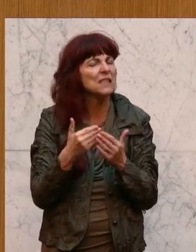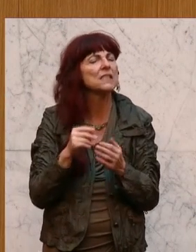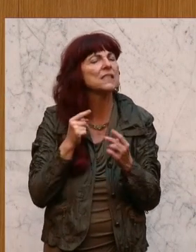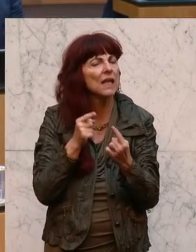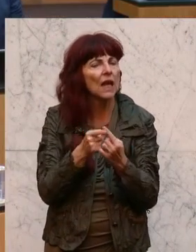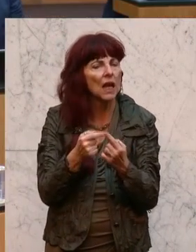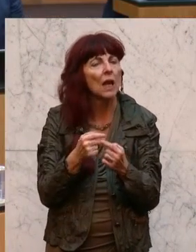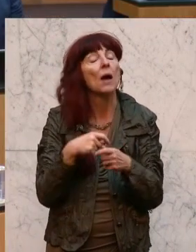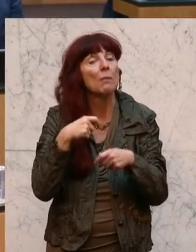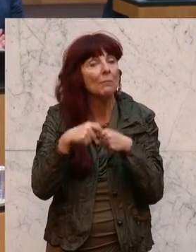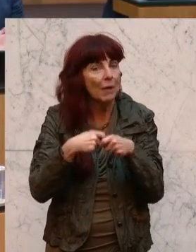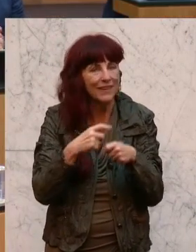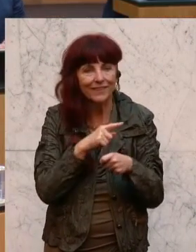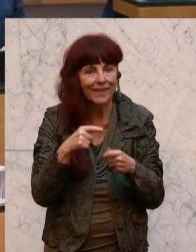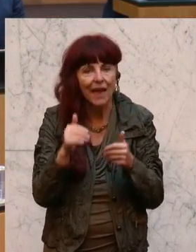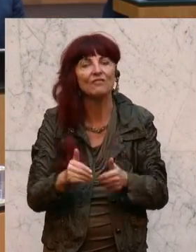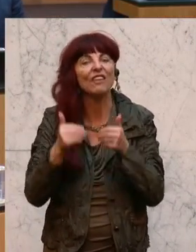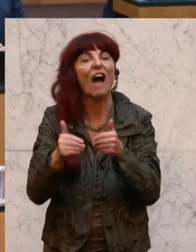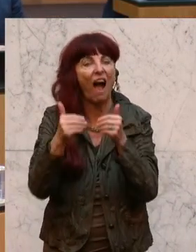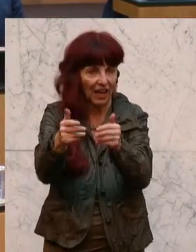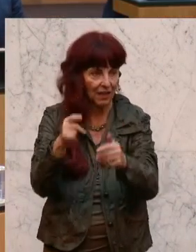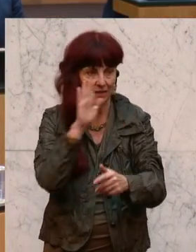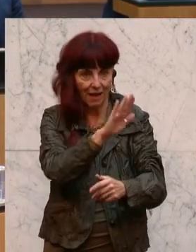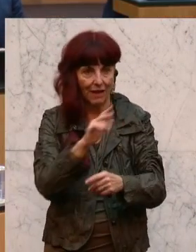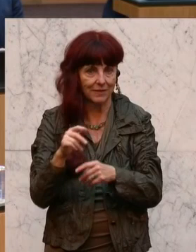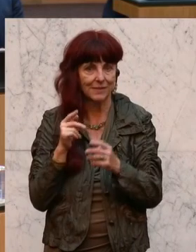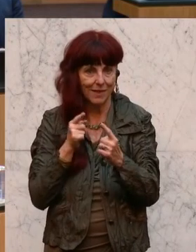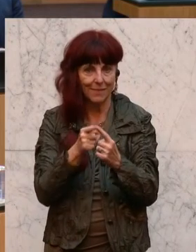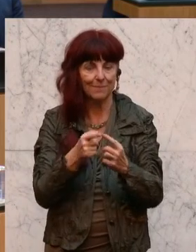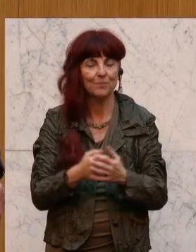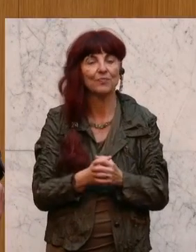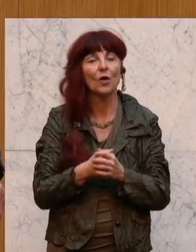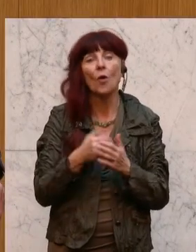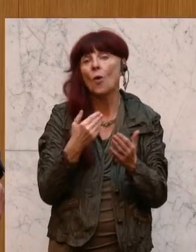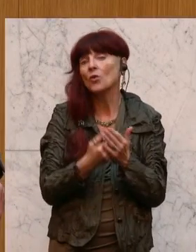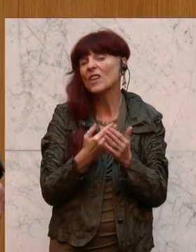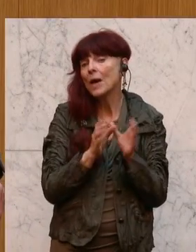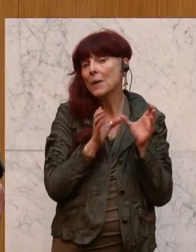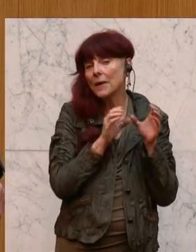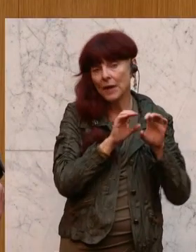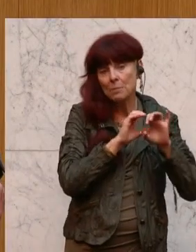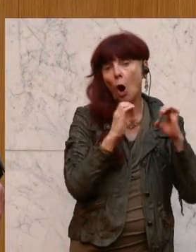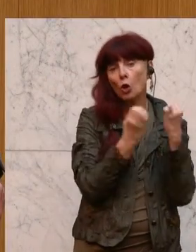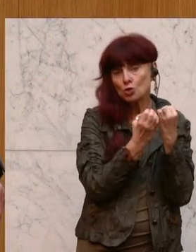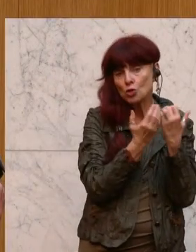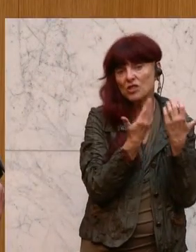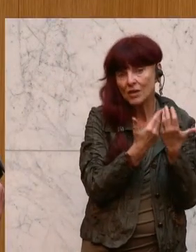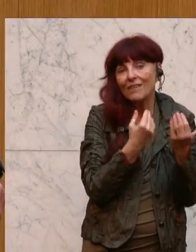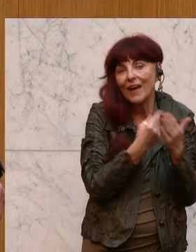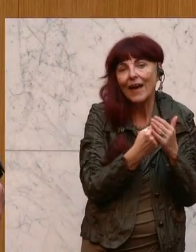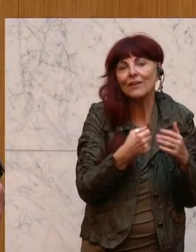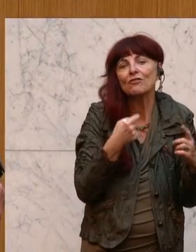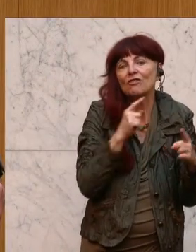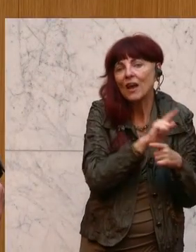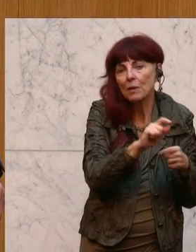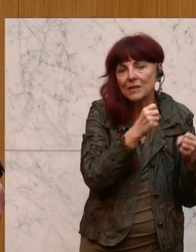dieser Lapsus im Ausschuss passiert ist, nur deshalb haben